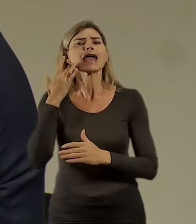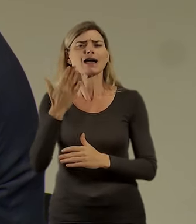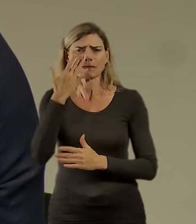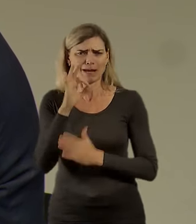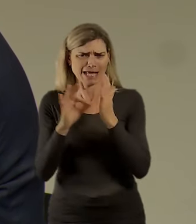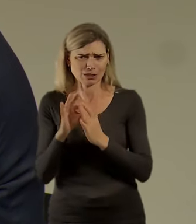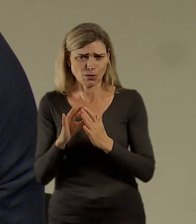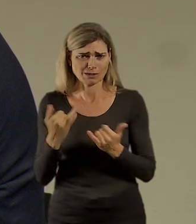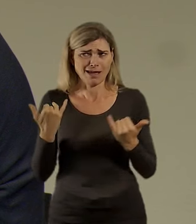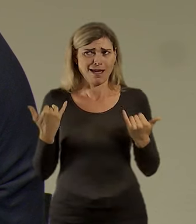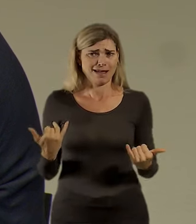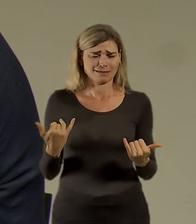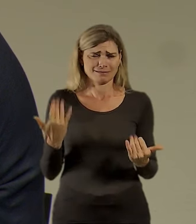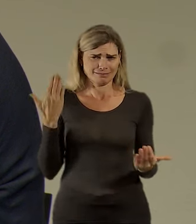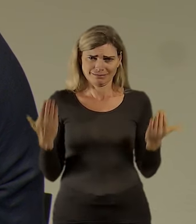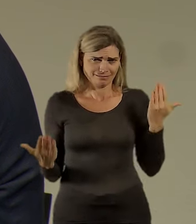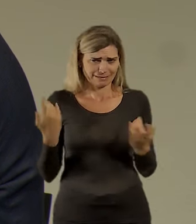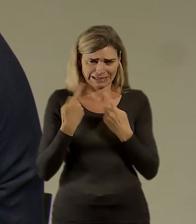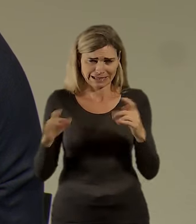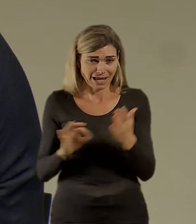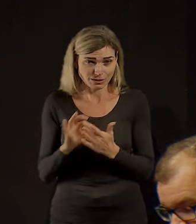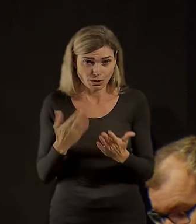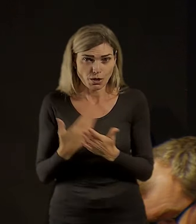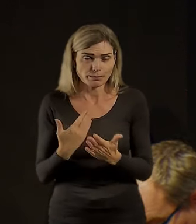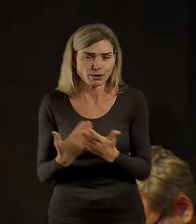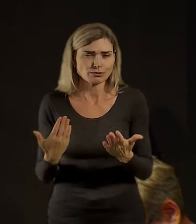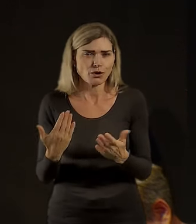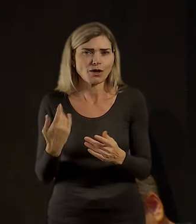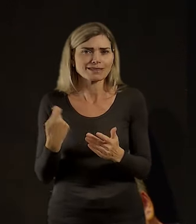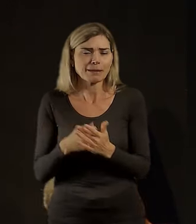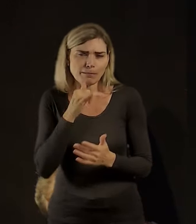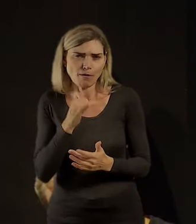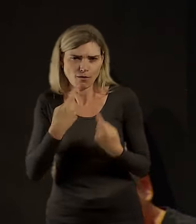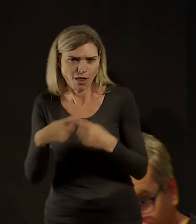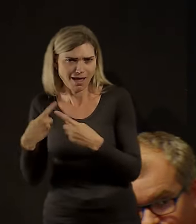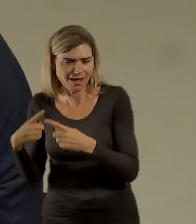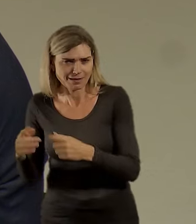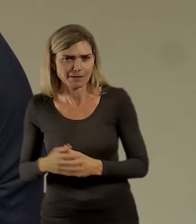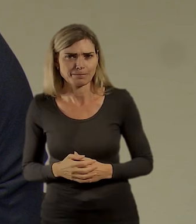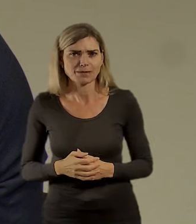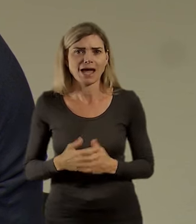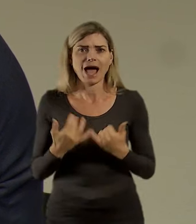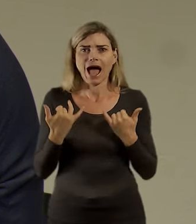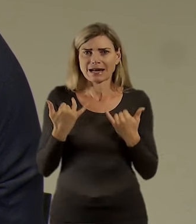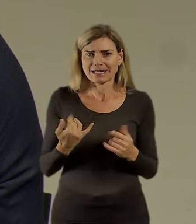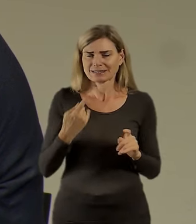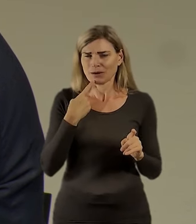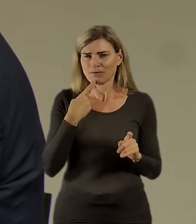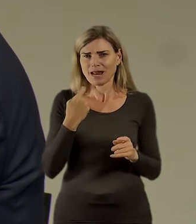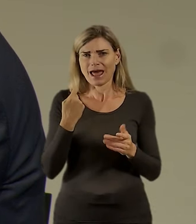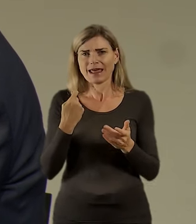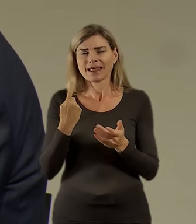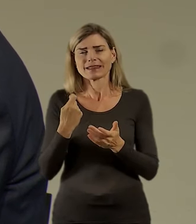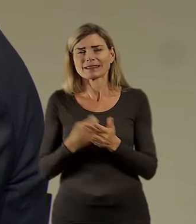jenom, co mně přijde hrozně důležitý, že ty vrtošky, jak jsme dneska tady zavedli, ty vlastně